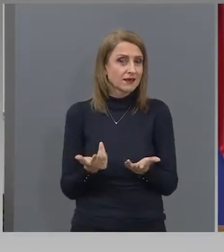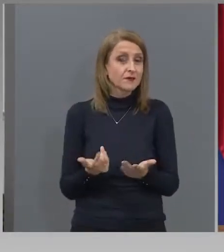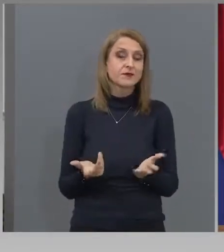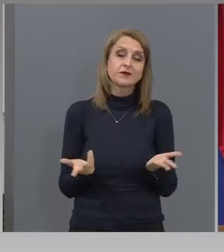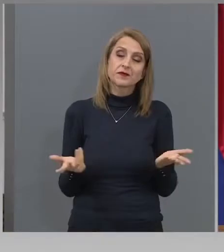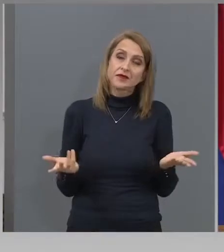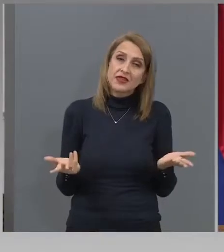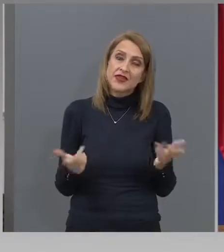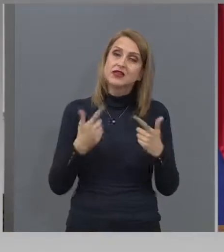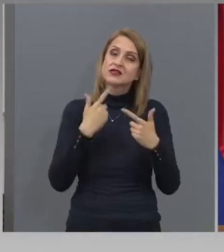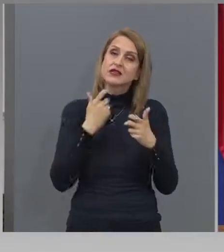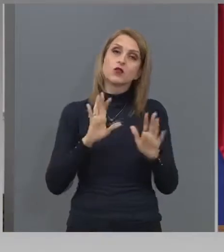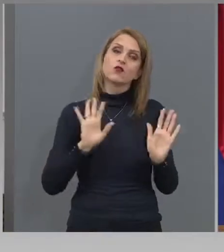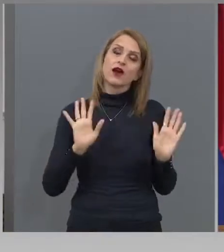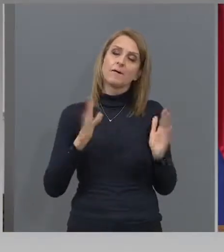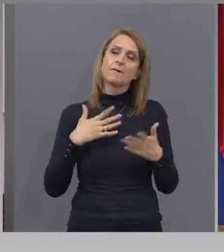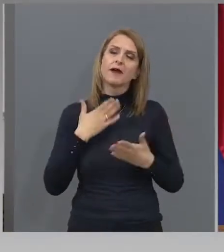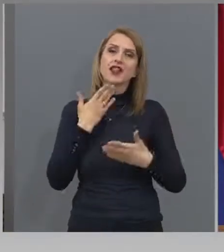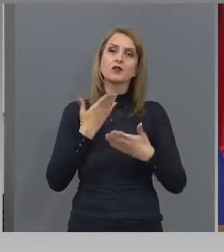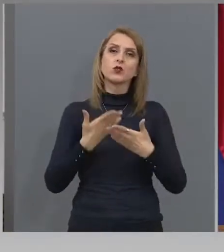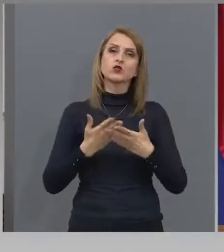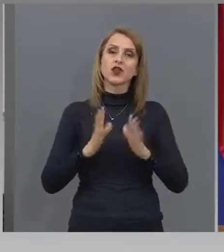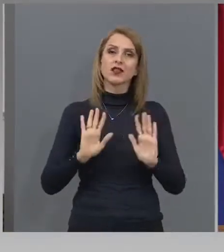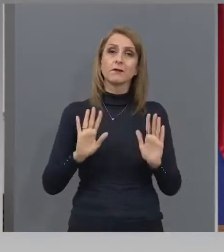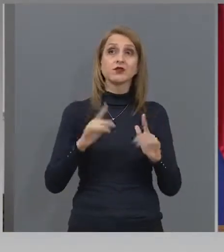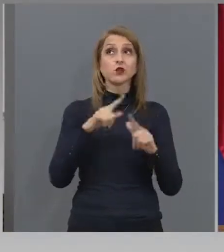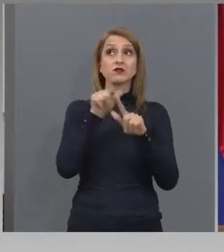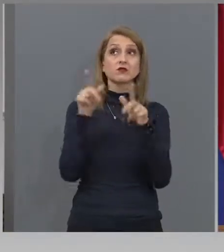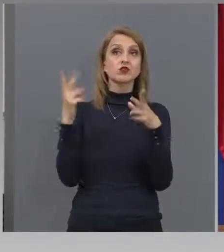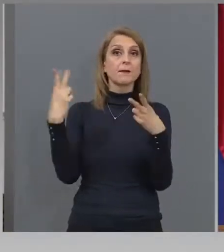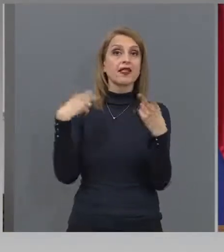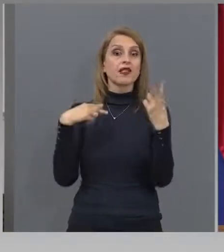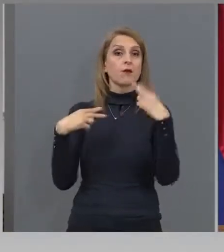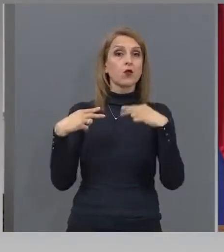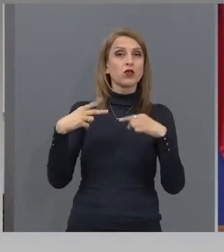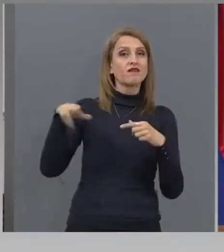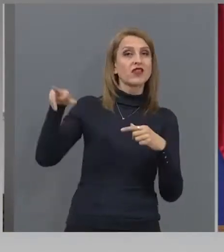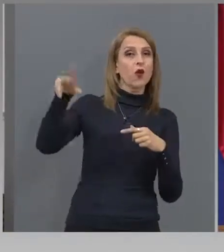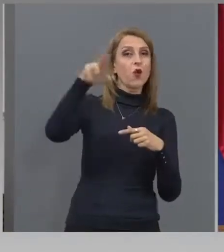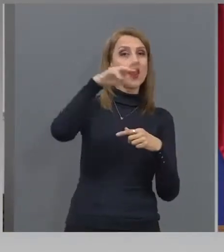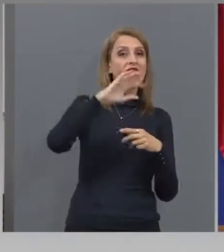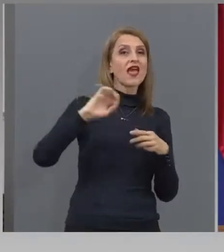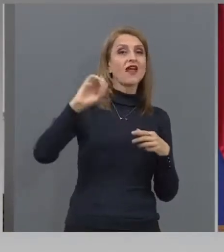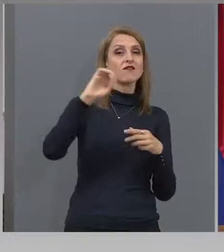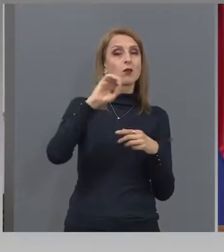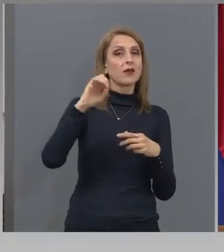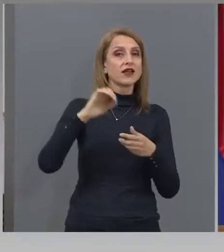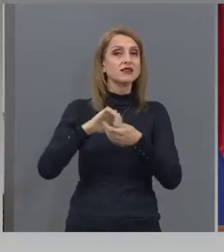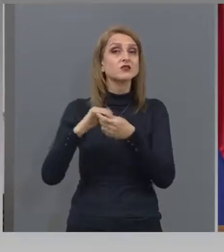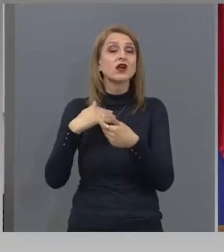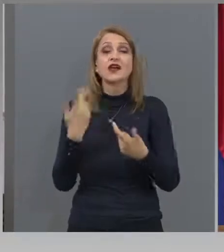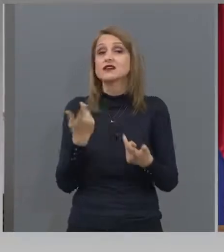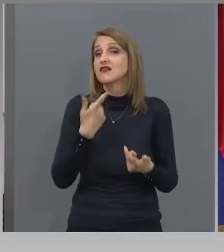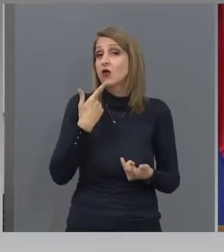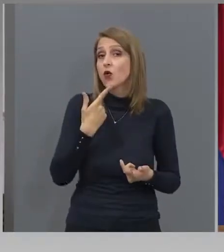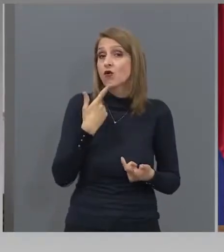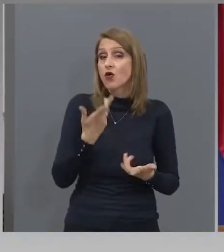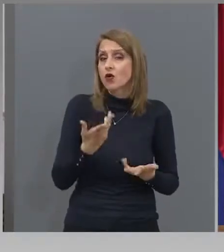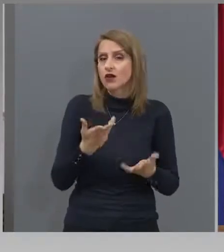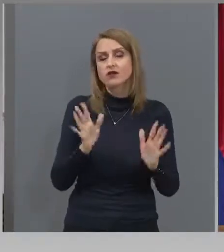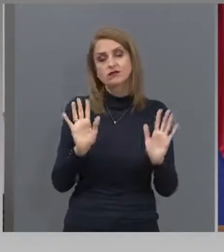че, предпочитам, защото ме наблюдават всички колеги, какво приказвам по темата, нека да не